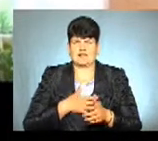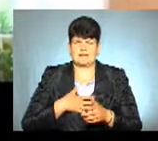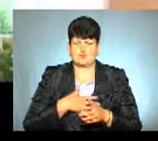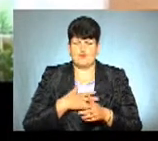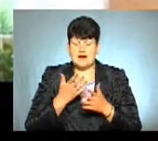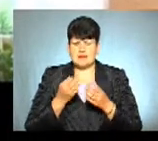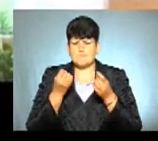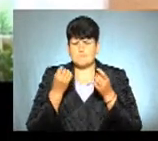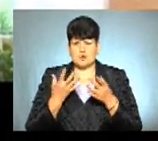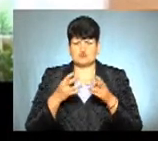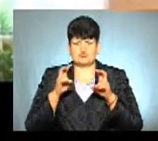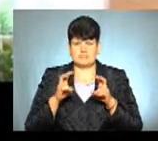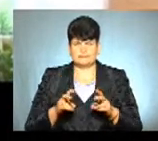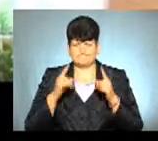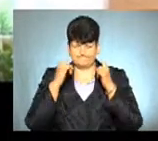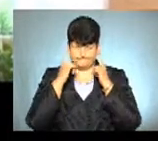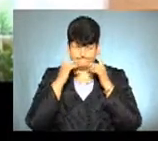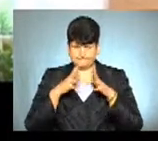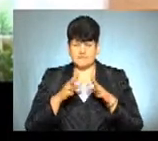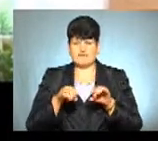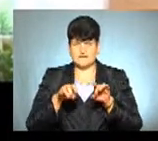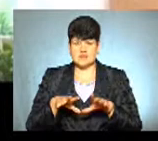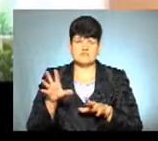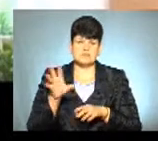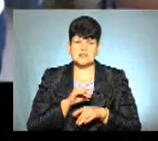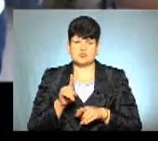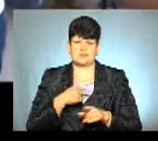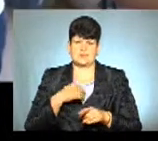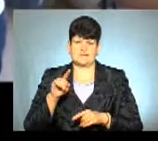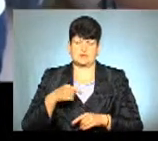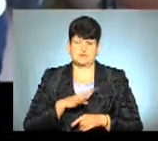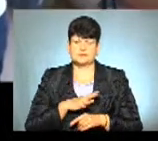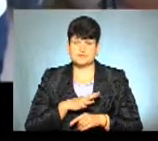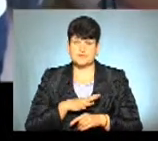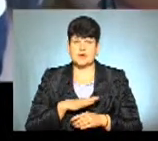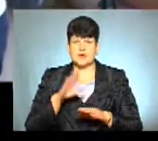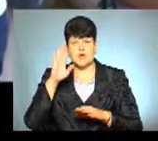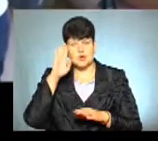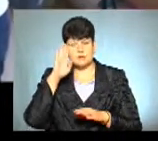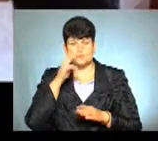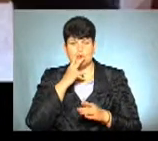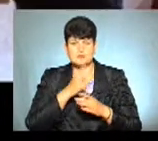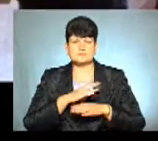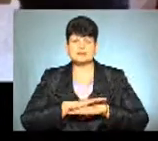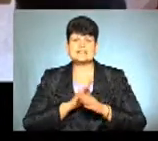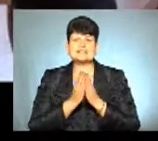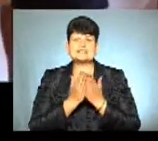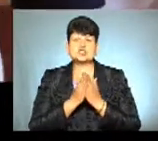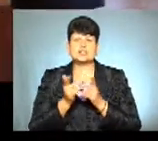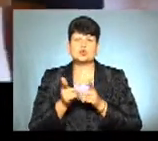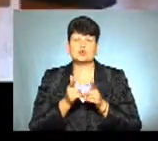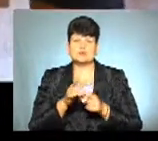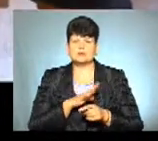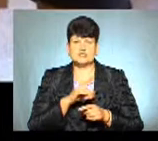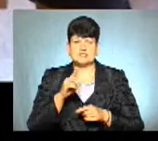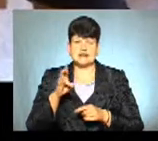просто сів, зібрався та вирішив все, що від мене вимагало. Хлопець показує підручники, за якими готувався до ЗНО,